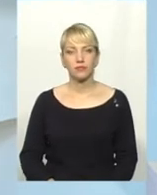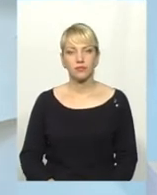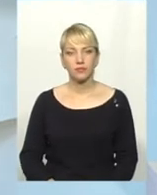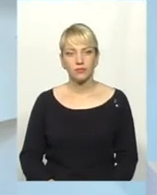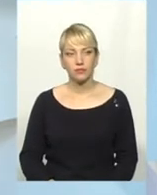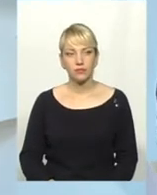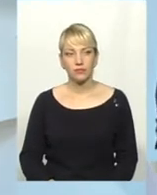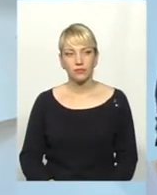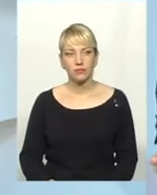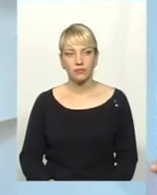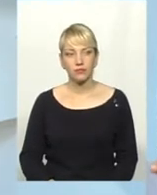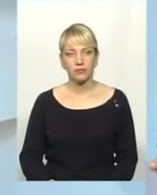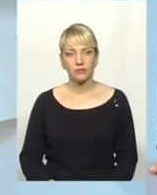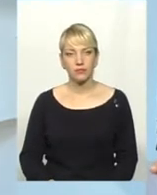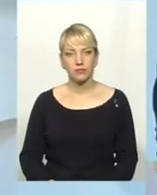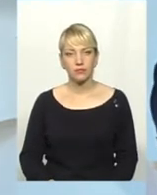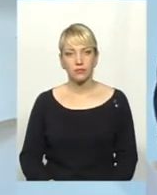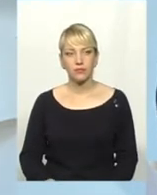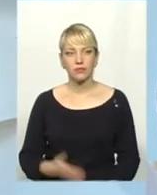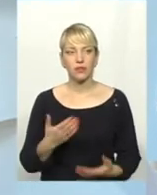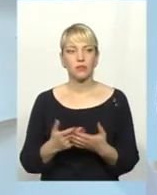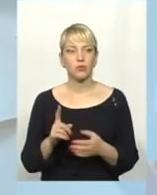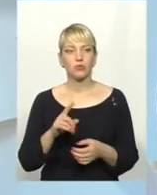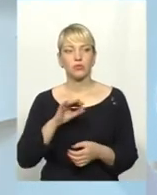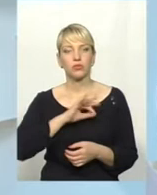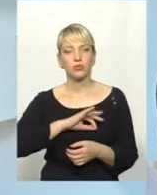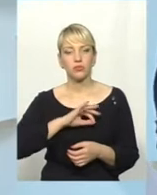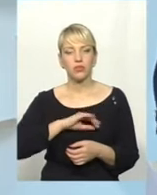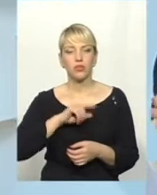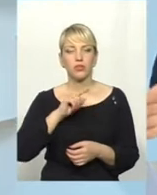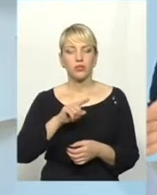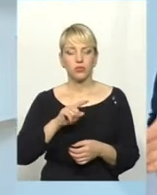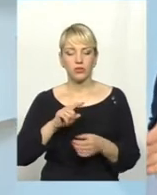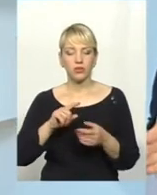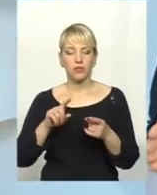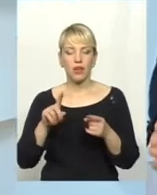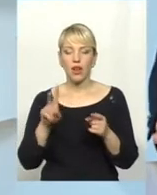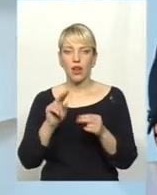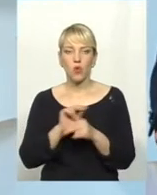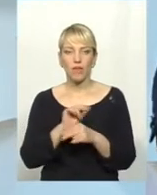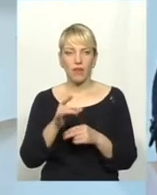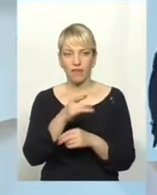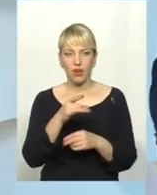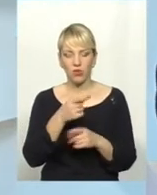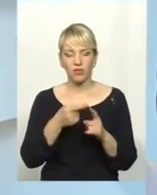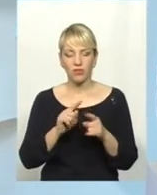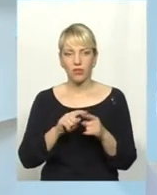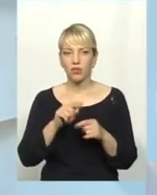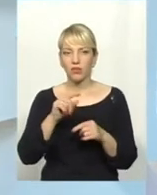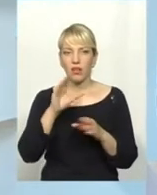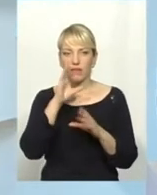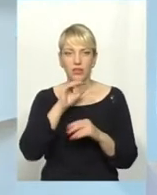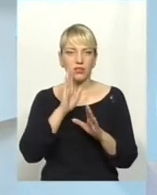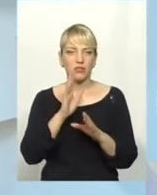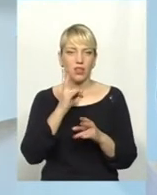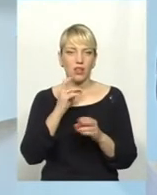фарбування Романовського гімзу, який можуть застосувати в районах, ефективний на 10%. Тобто,